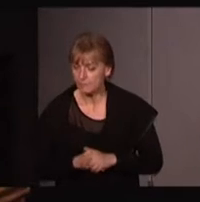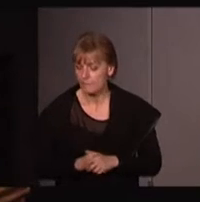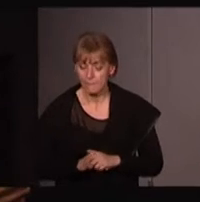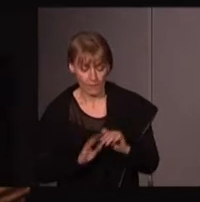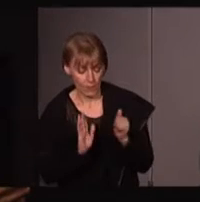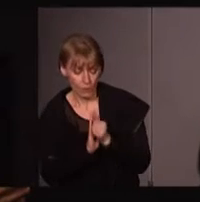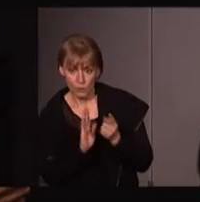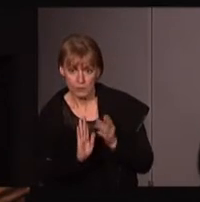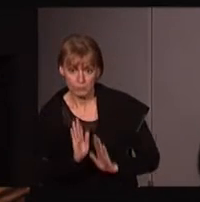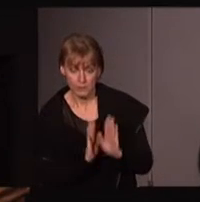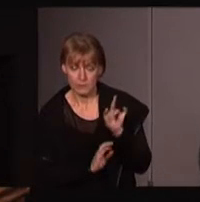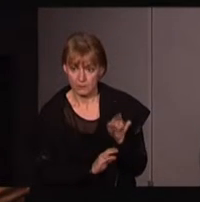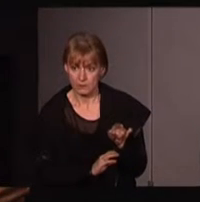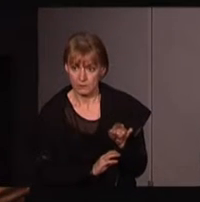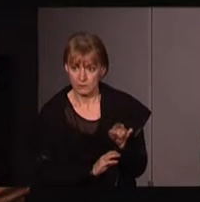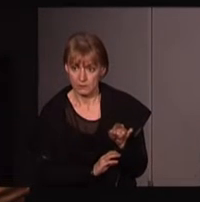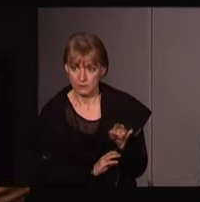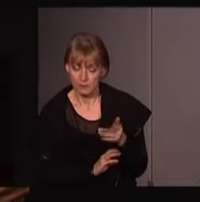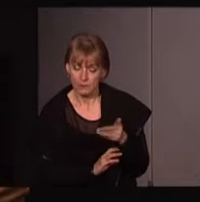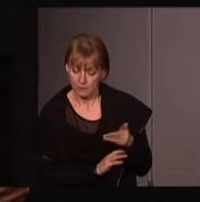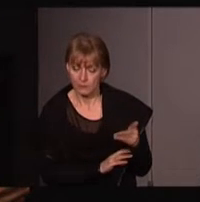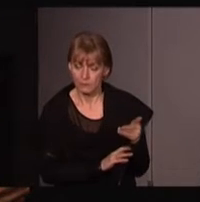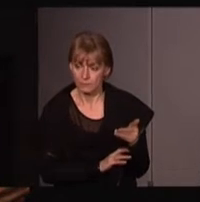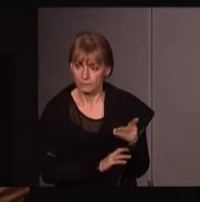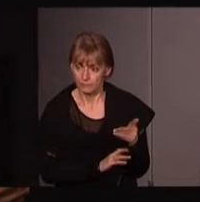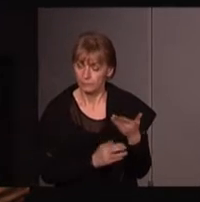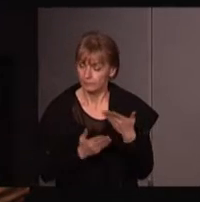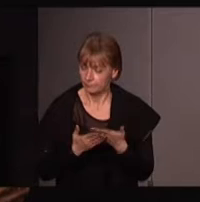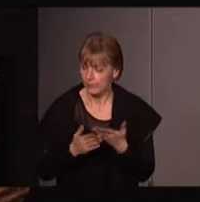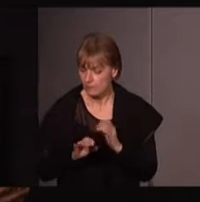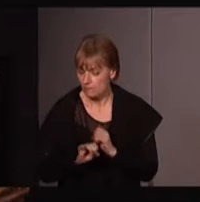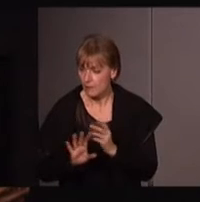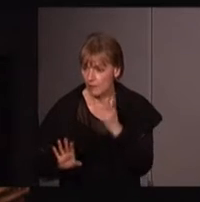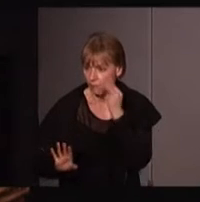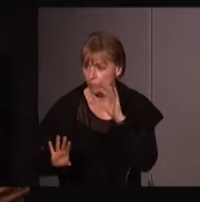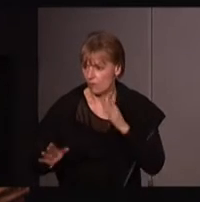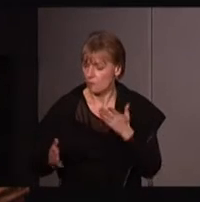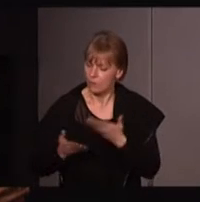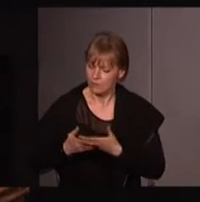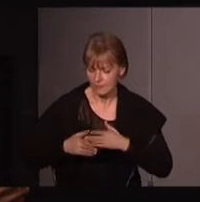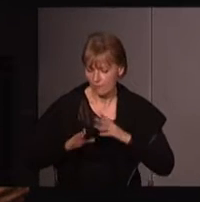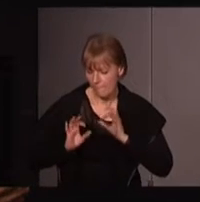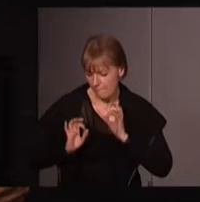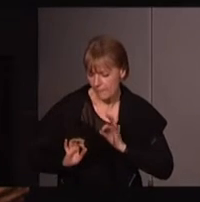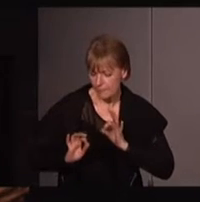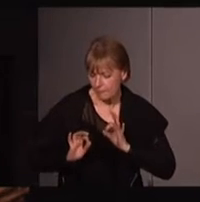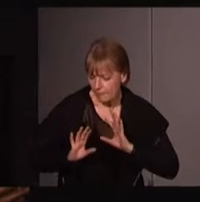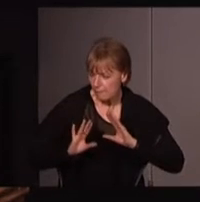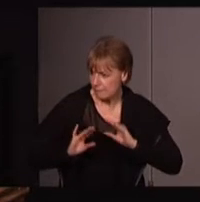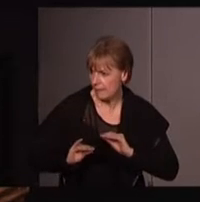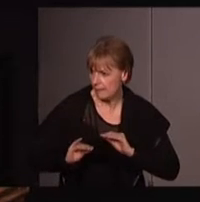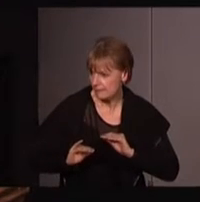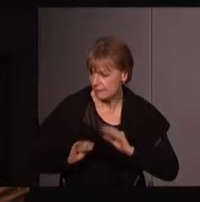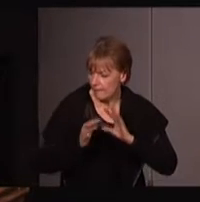rôle spécifique est très clairement à entendre au sens d'une position épistémologique privilégiée qui est